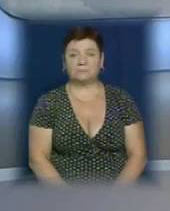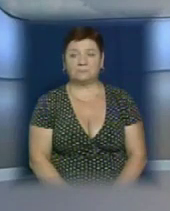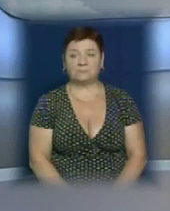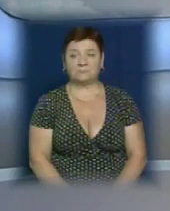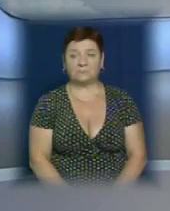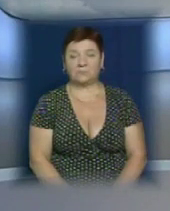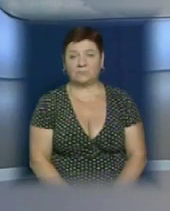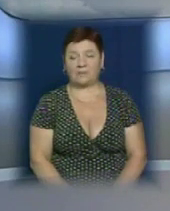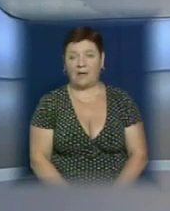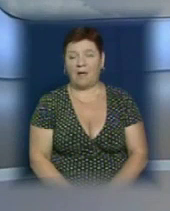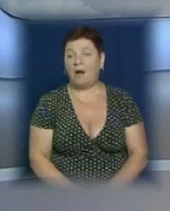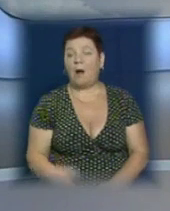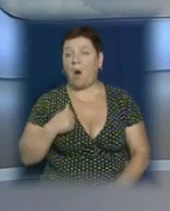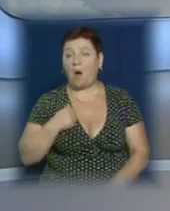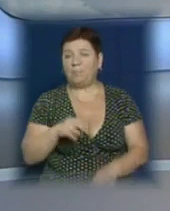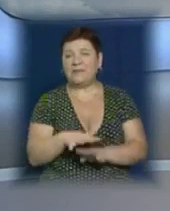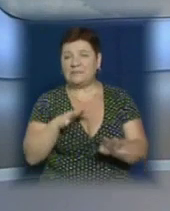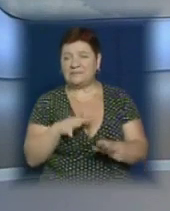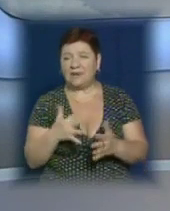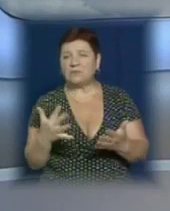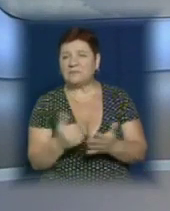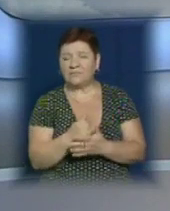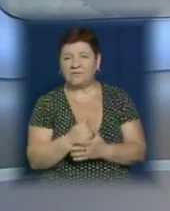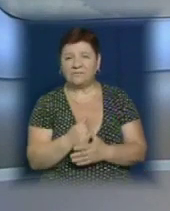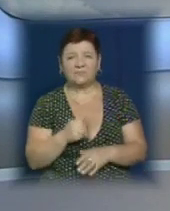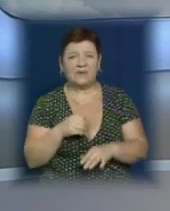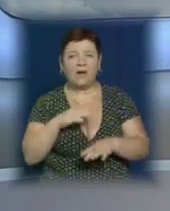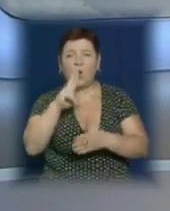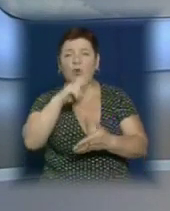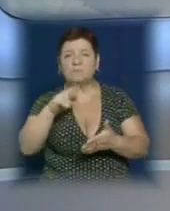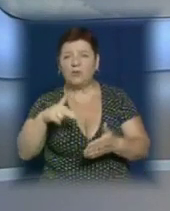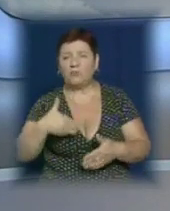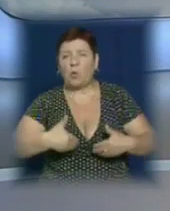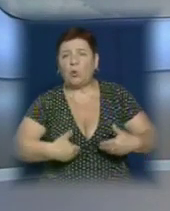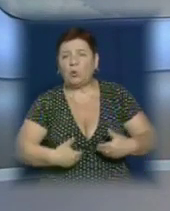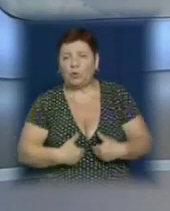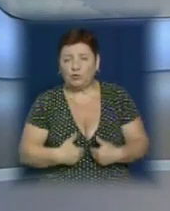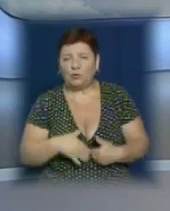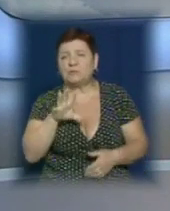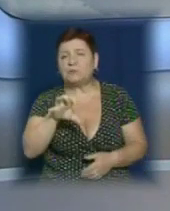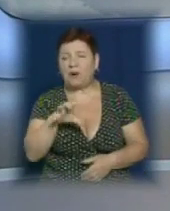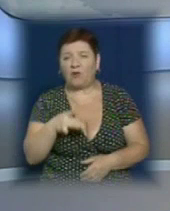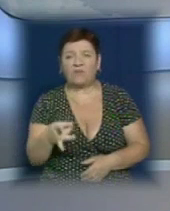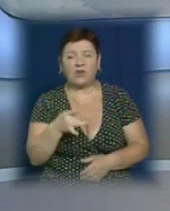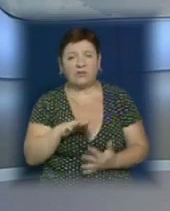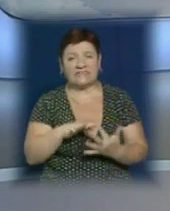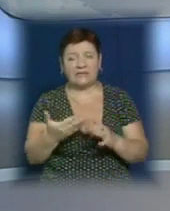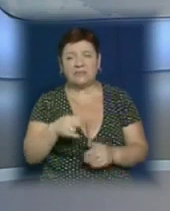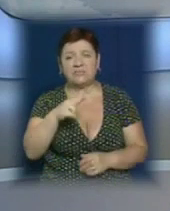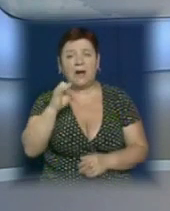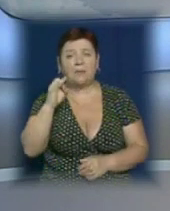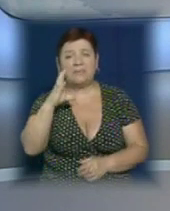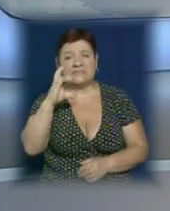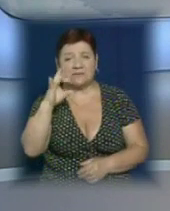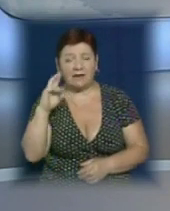Бійці батальйону «Січ» врятували розмальовану вандалами голодну та контужену вівчарку в районі селища Піски Донецької